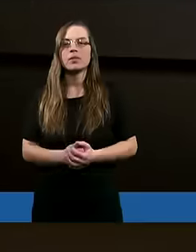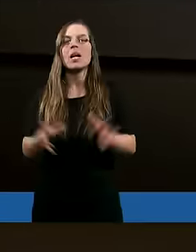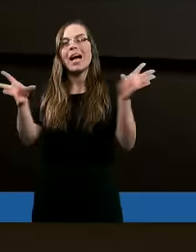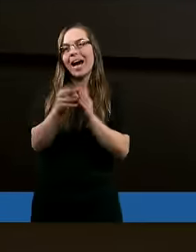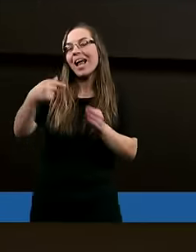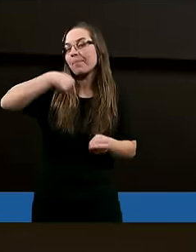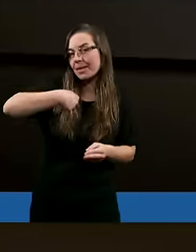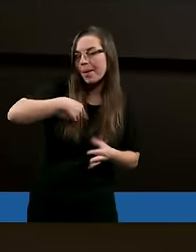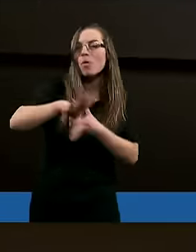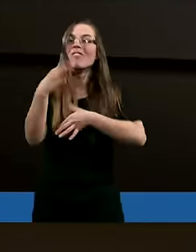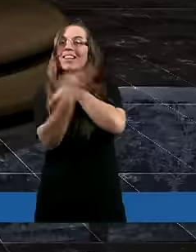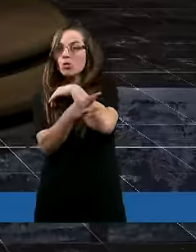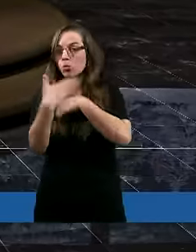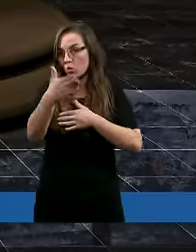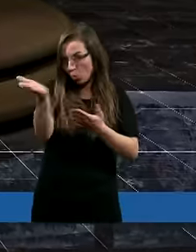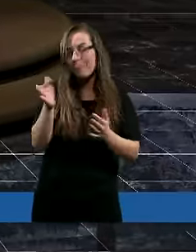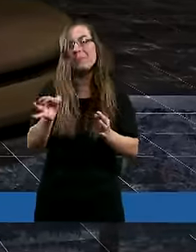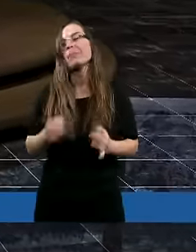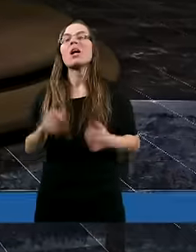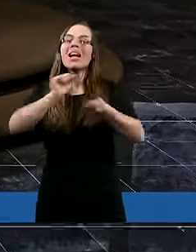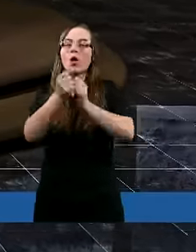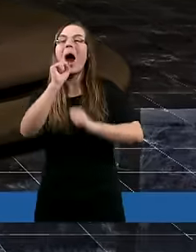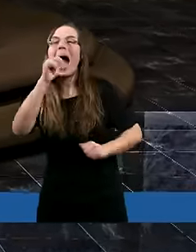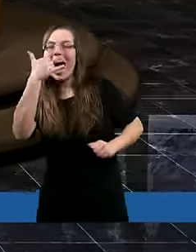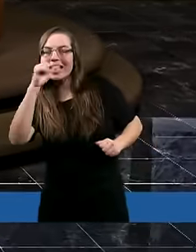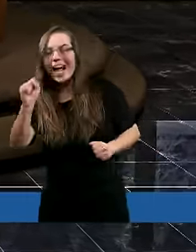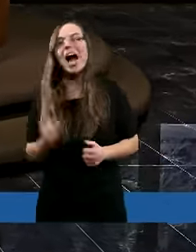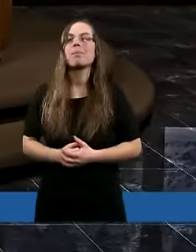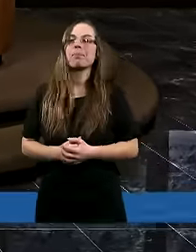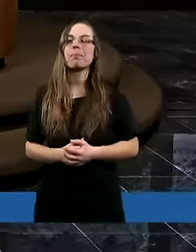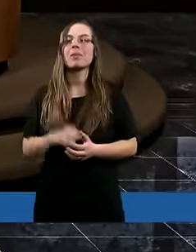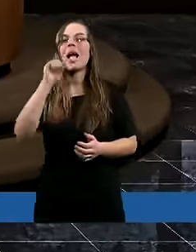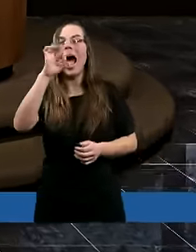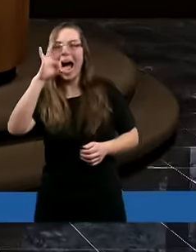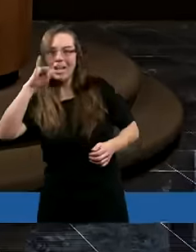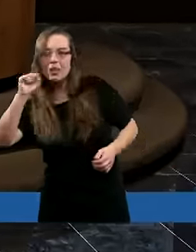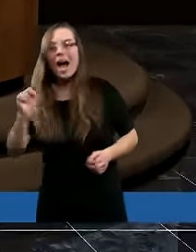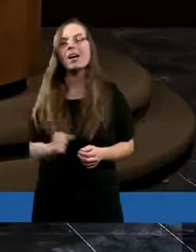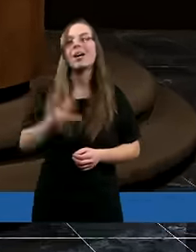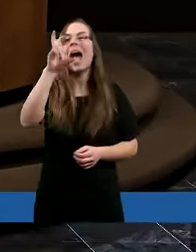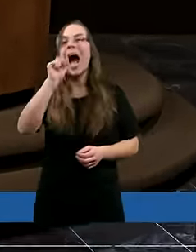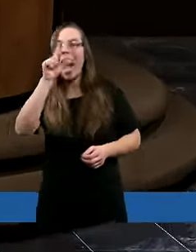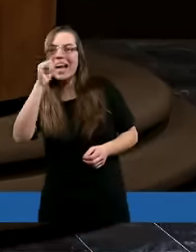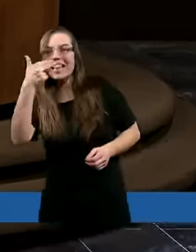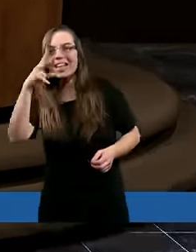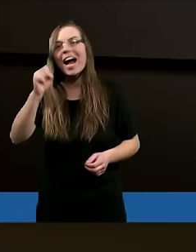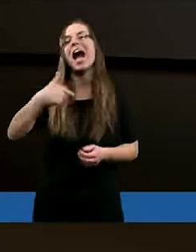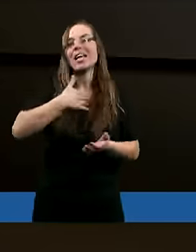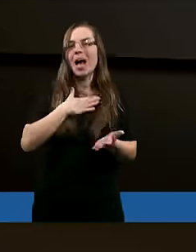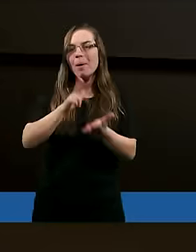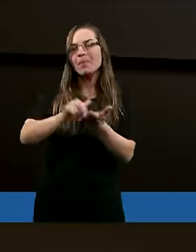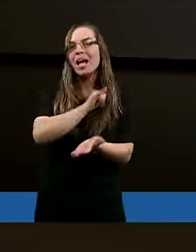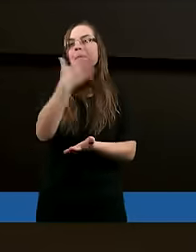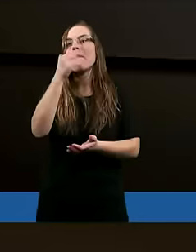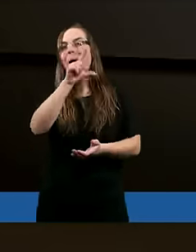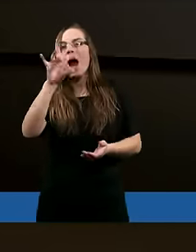Razem ze mną w studium są Ania, Asia i Halinka. Ja mam na